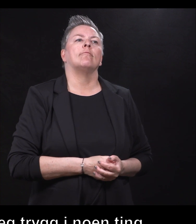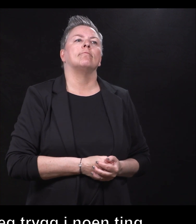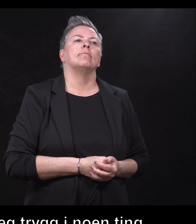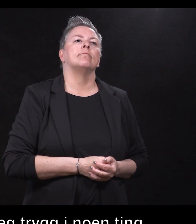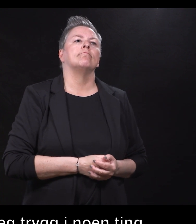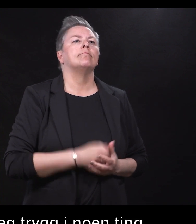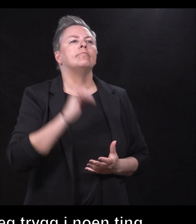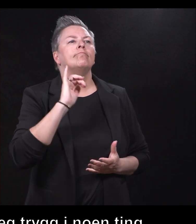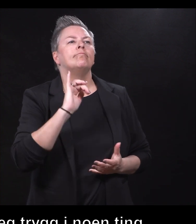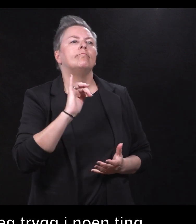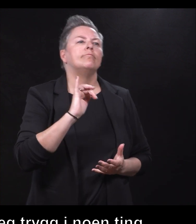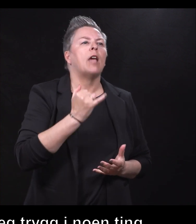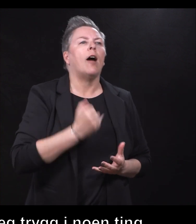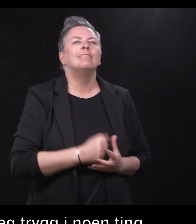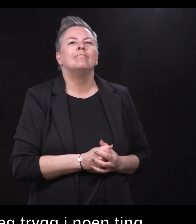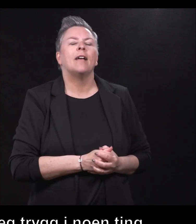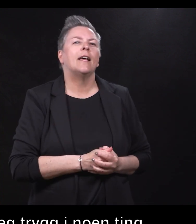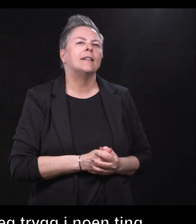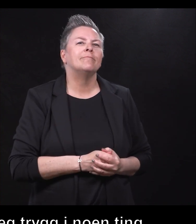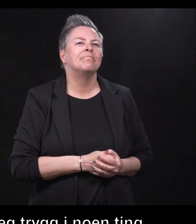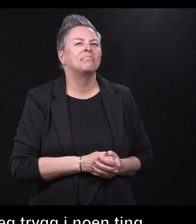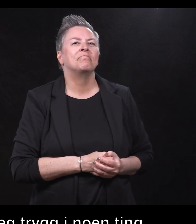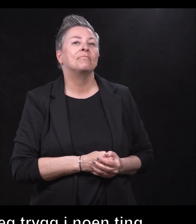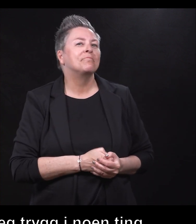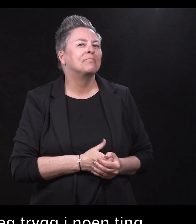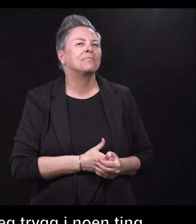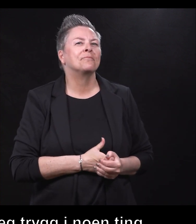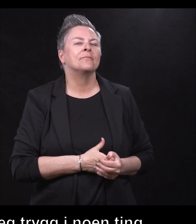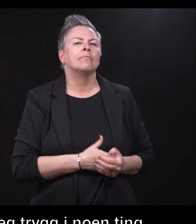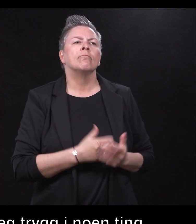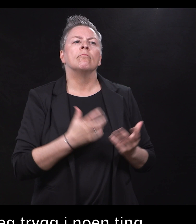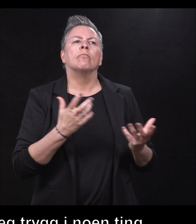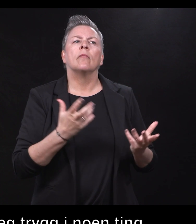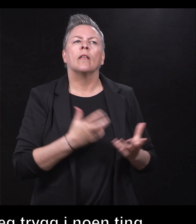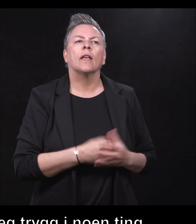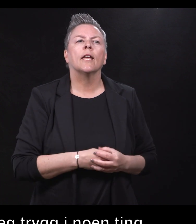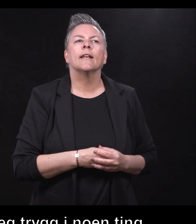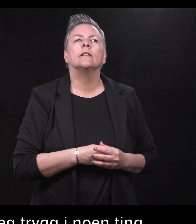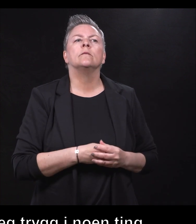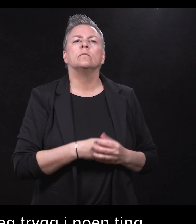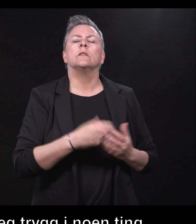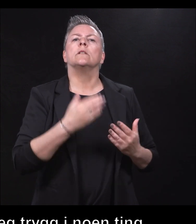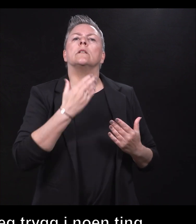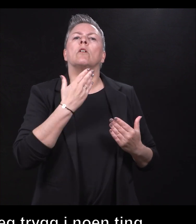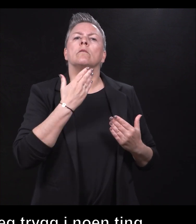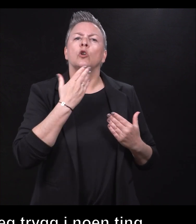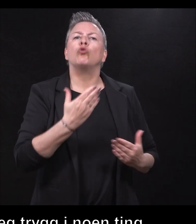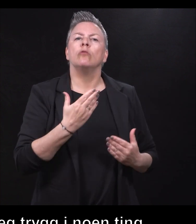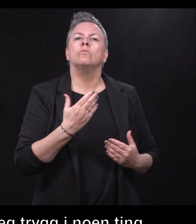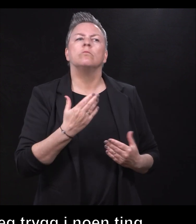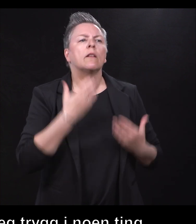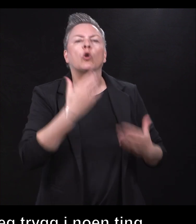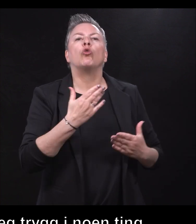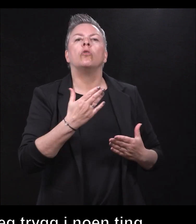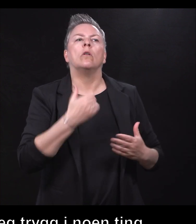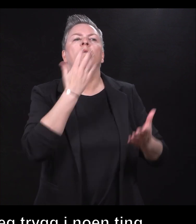Ja, det var godt å være med